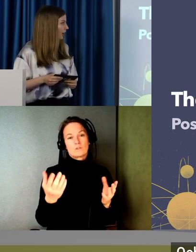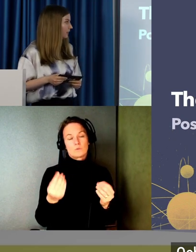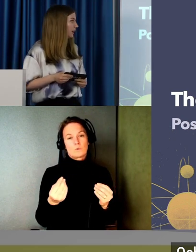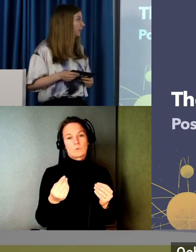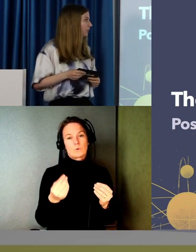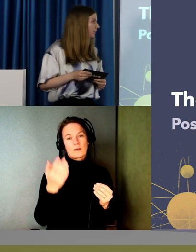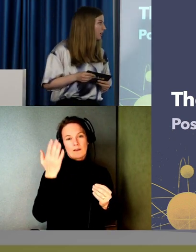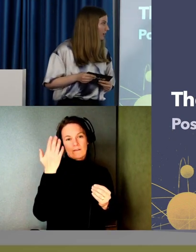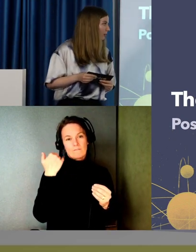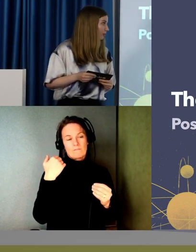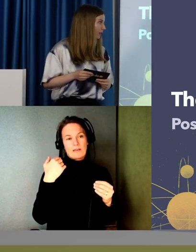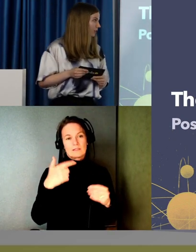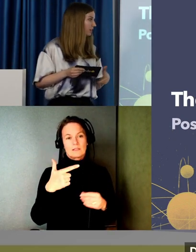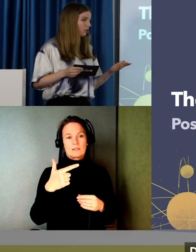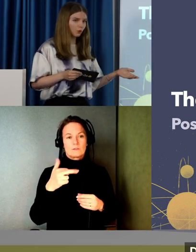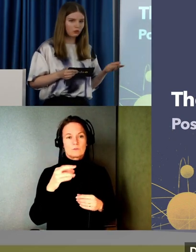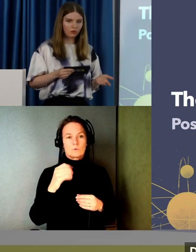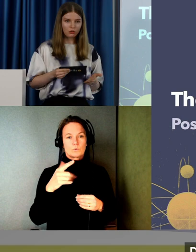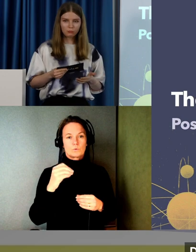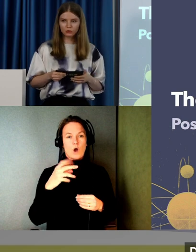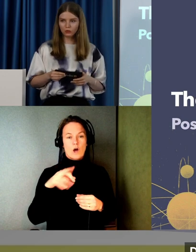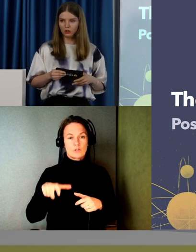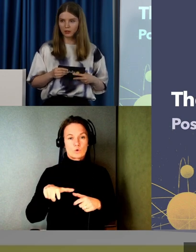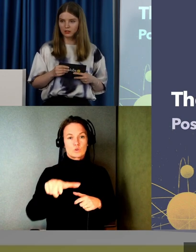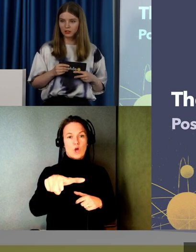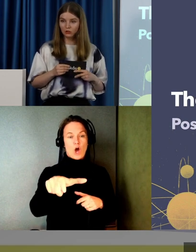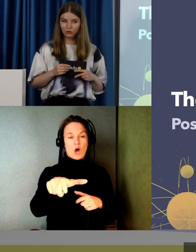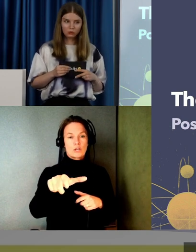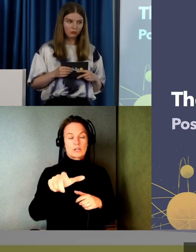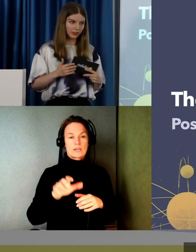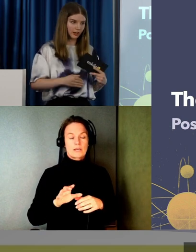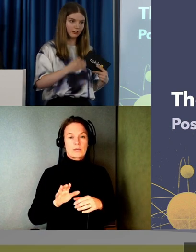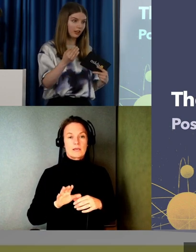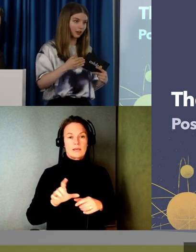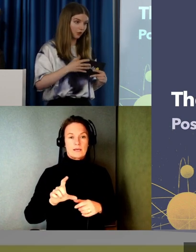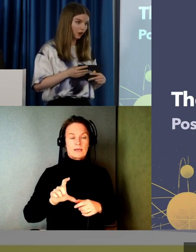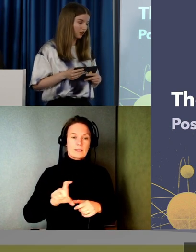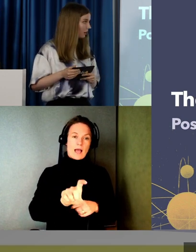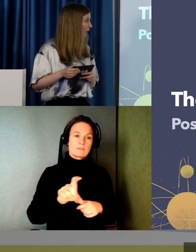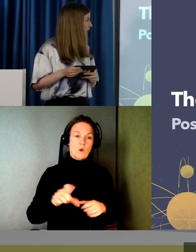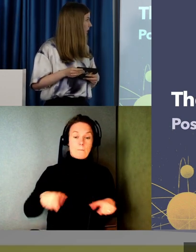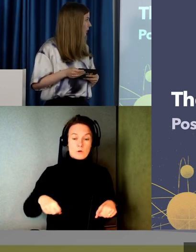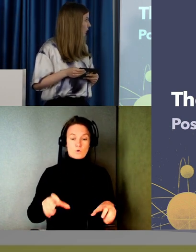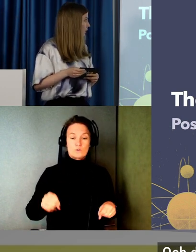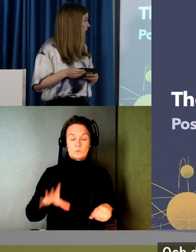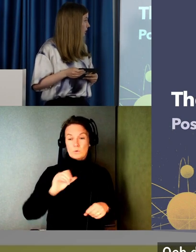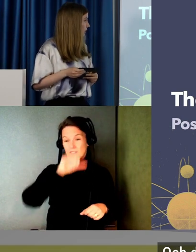med trottoarkanter. Det är väldigt svårt att ta sig upp på en trottoar. Om man sitter i rullstol. För att kanten är alldeles för hög.